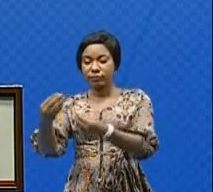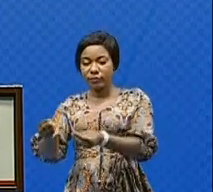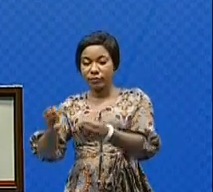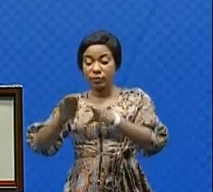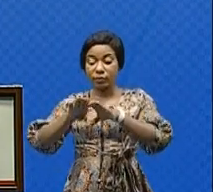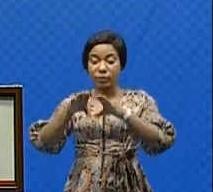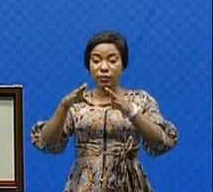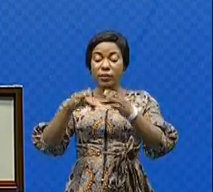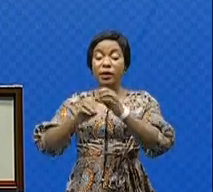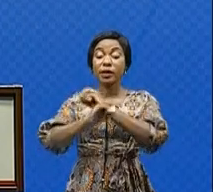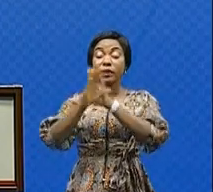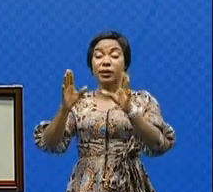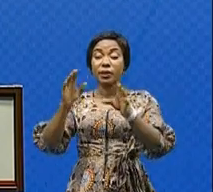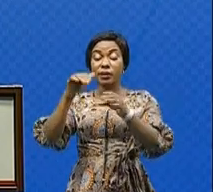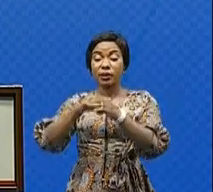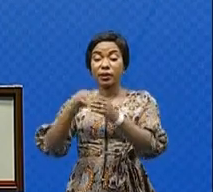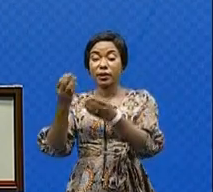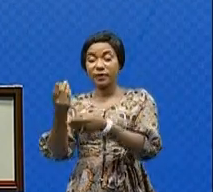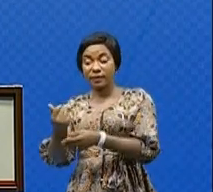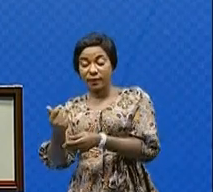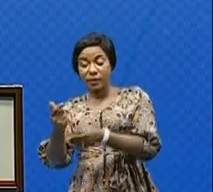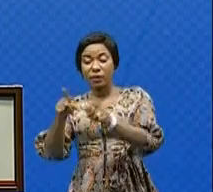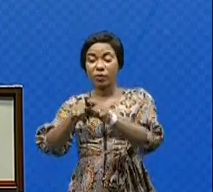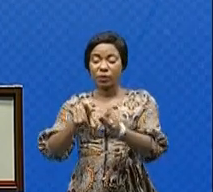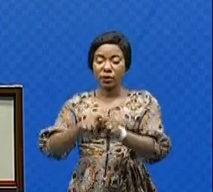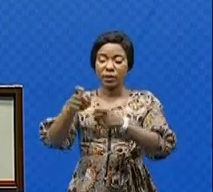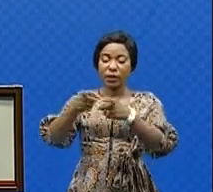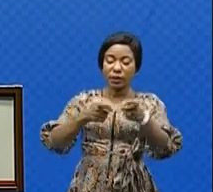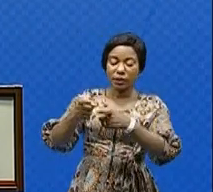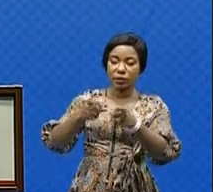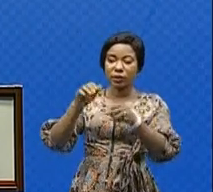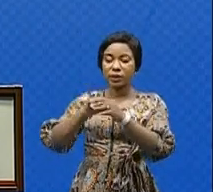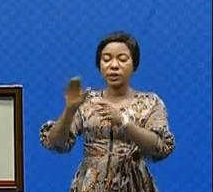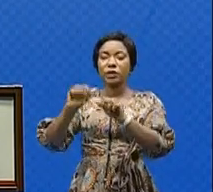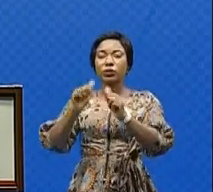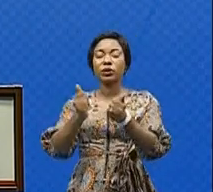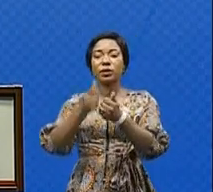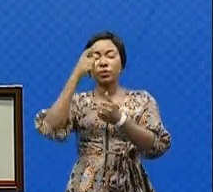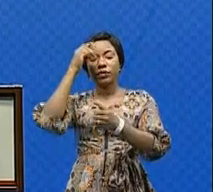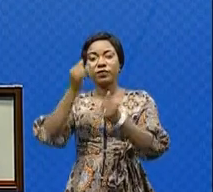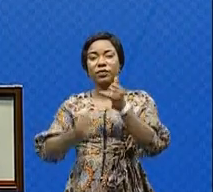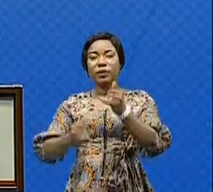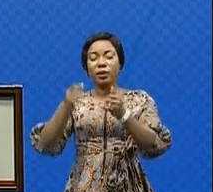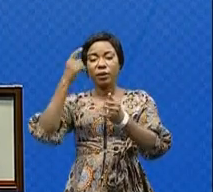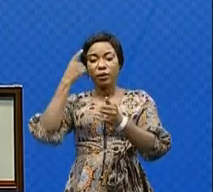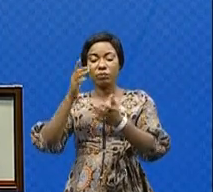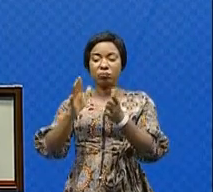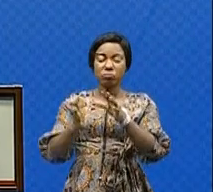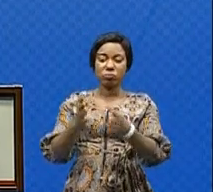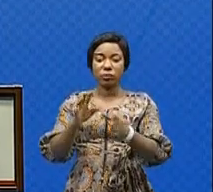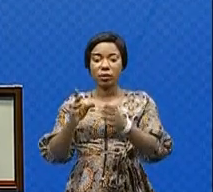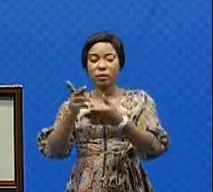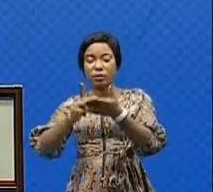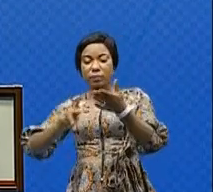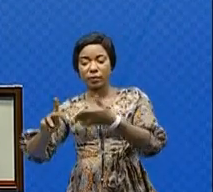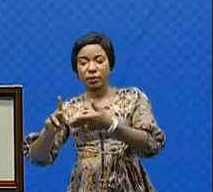transparence de la gestion et les fonctionnements de cette entreprise. La nécessité de mettre fin au déséquilibre entre partis,